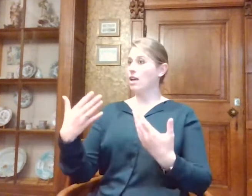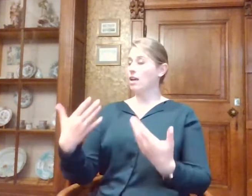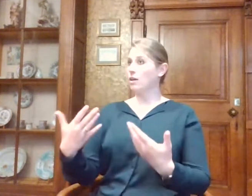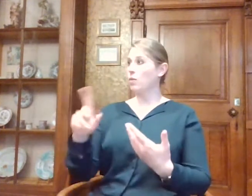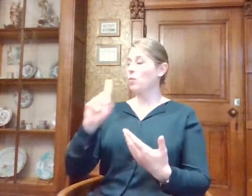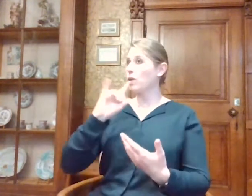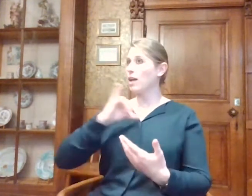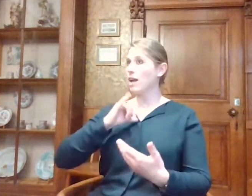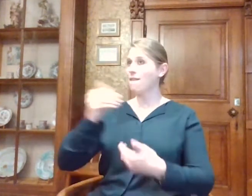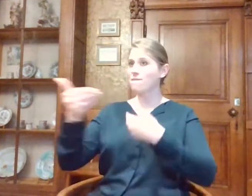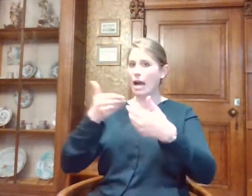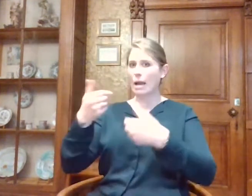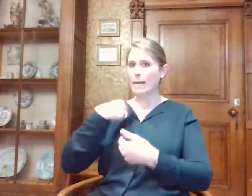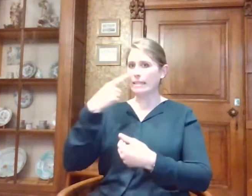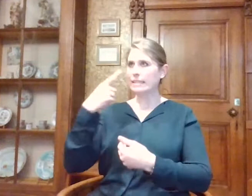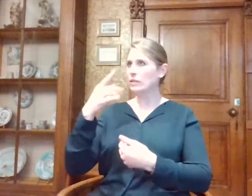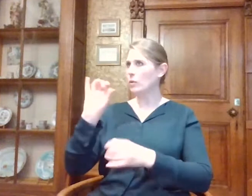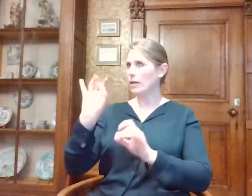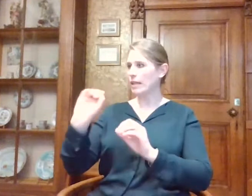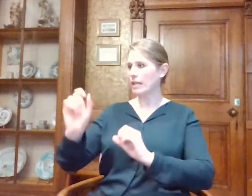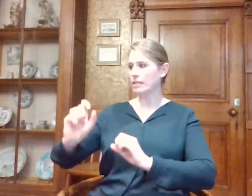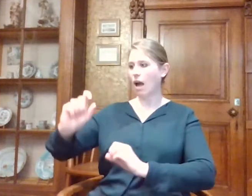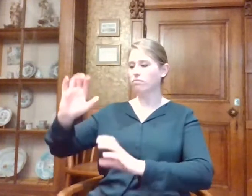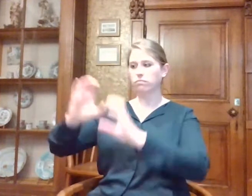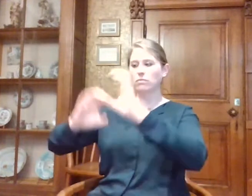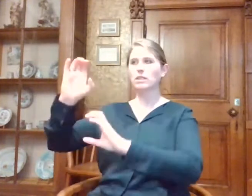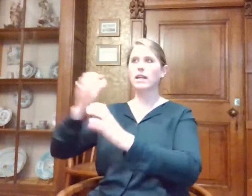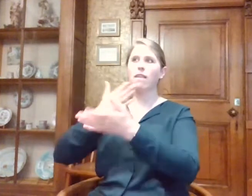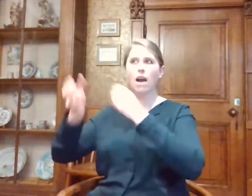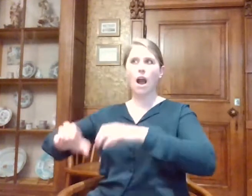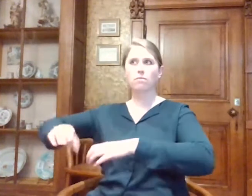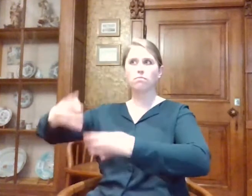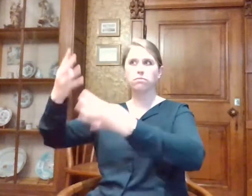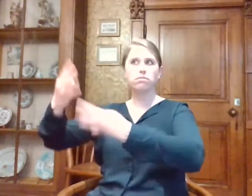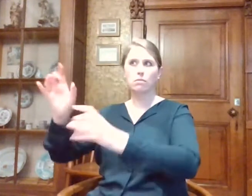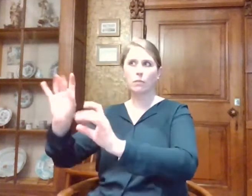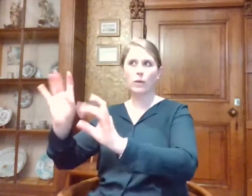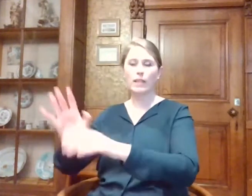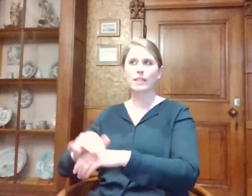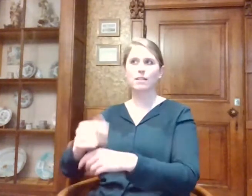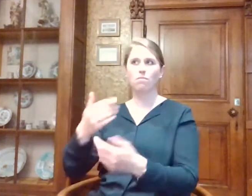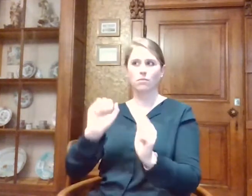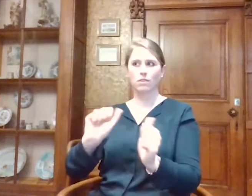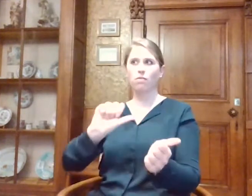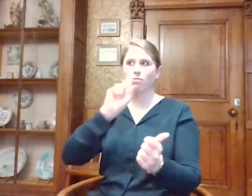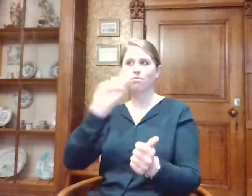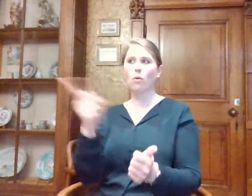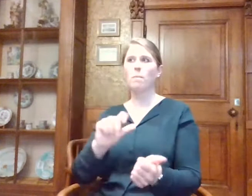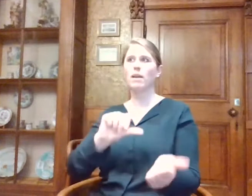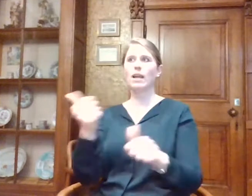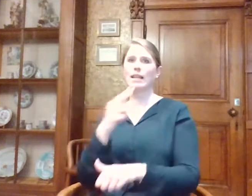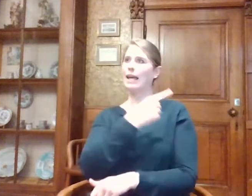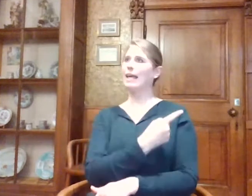vragen zijn, maar ik zie nog geen vragen in de chat. Dus ik stel voor dat we meteen gaan naar uw